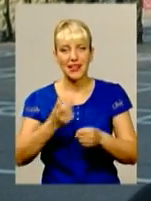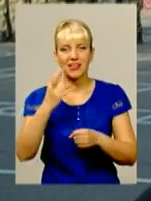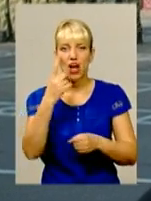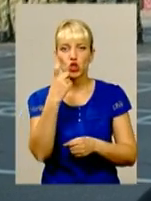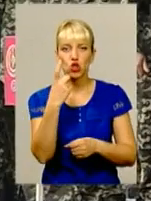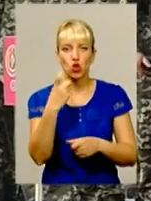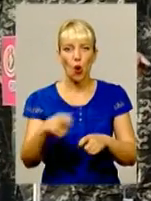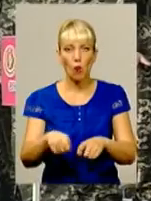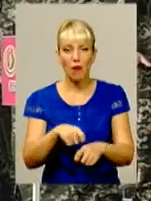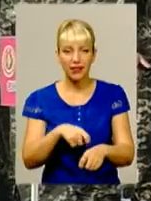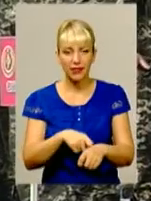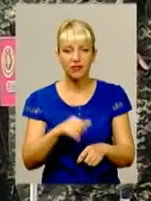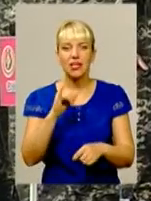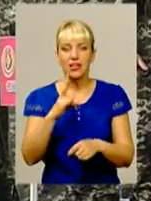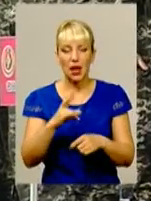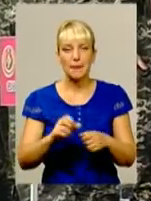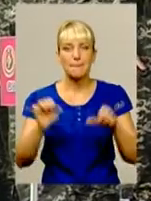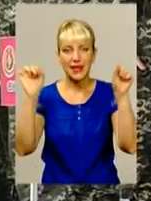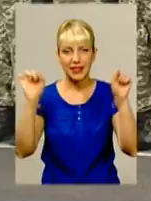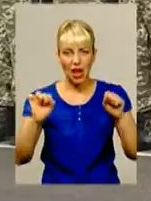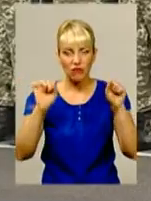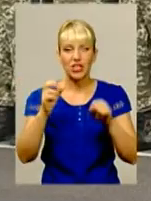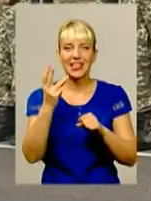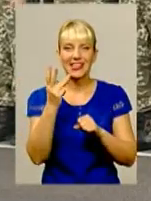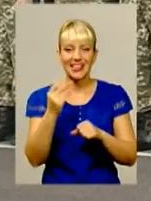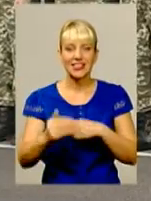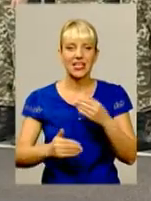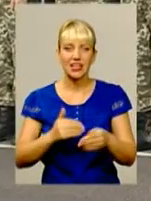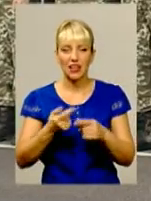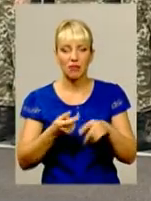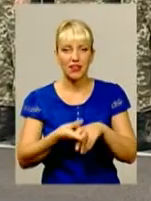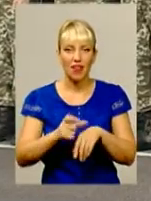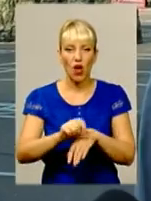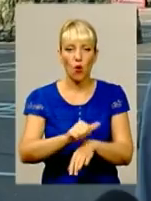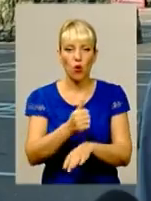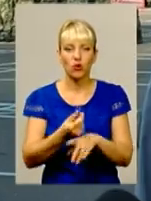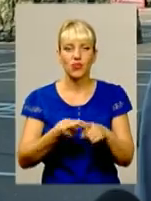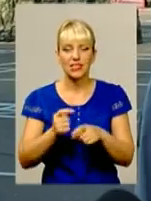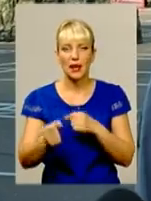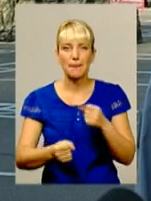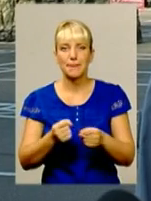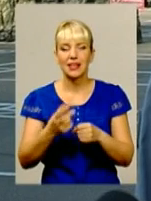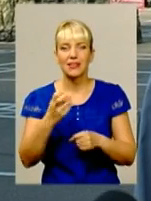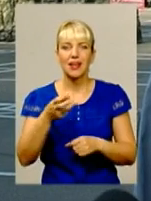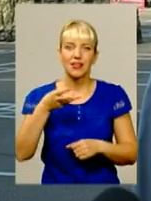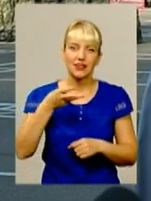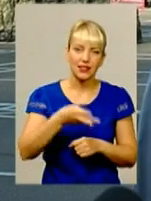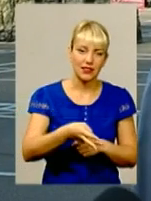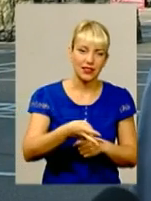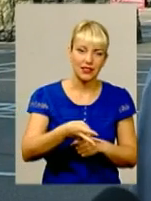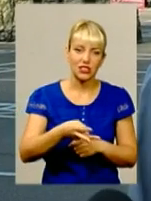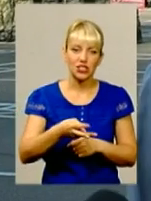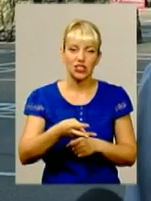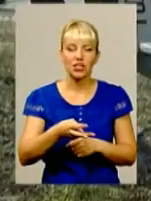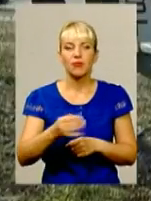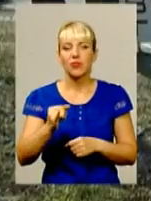швидкість. Друге – це підтягування на перекладенні. І третій етап, найголовніший – це біг на 3000 метрів